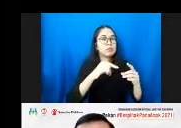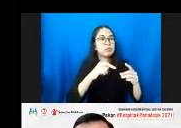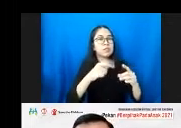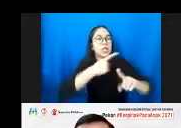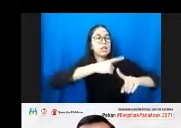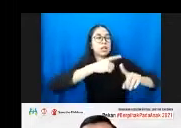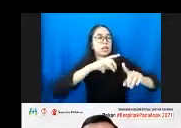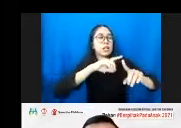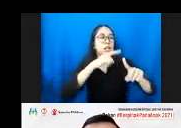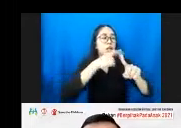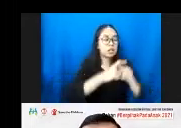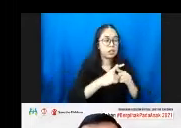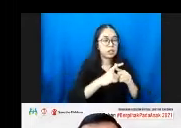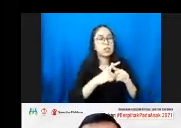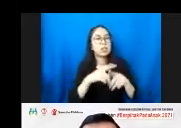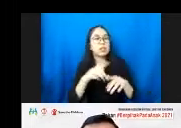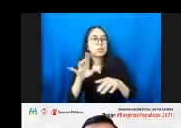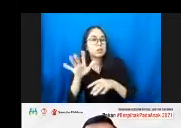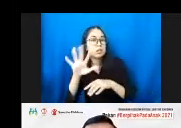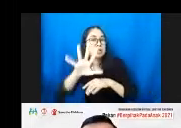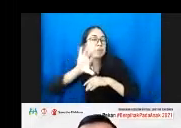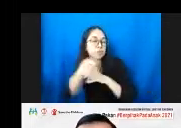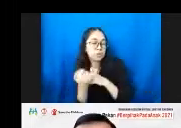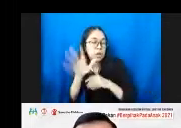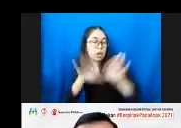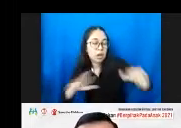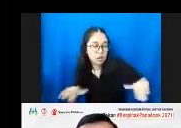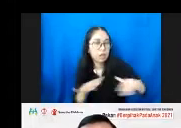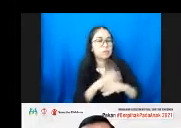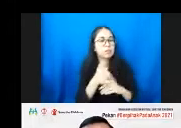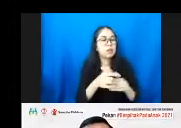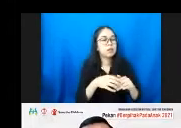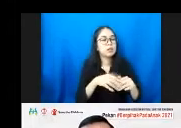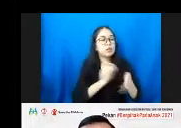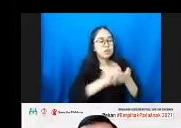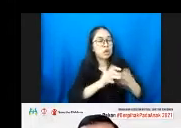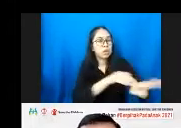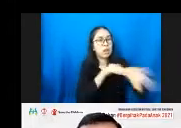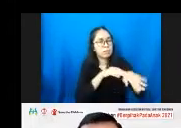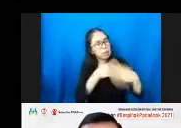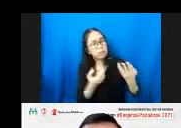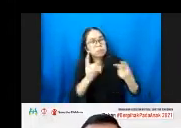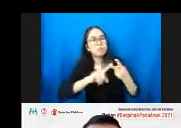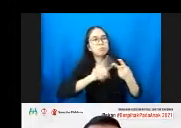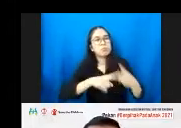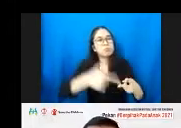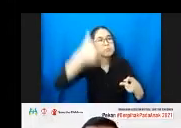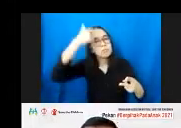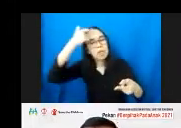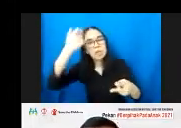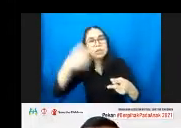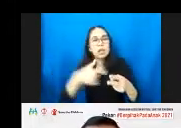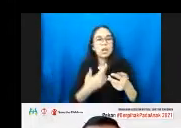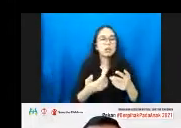starting saat ini. Dia akan terlambat masuk sekolah, dia akan juga berkurang kemampuan belajarnya, dan dia juga akan